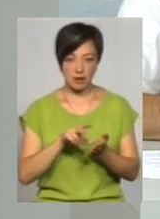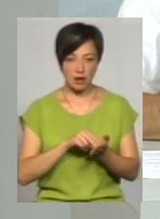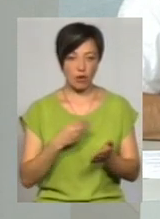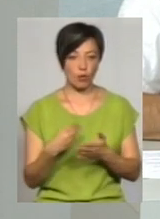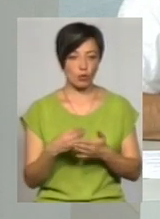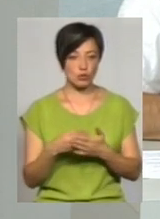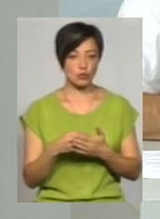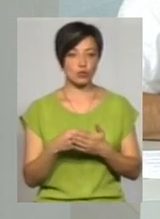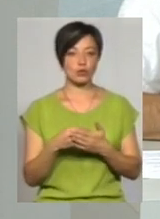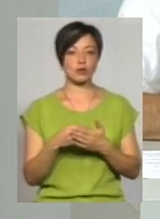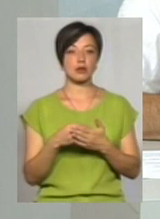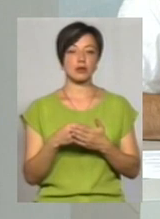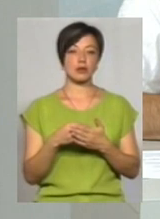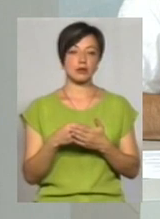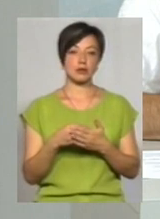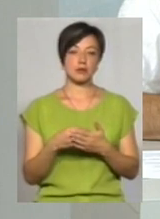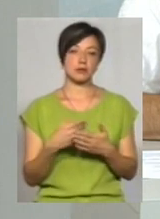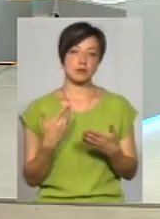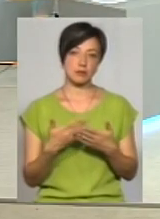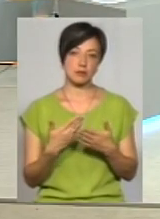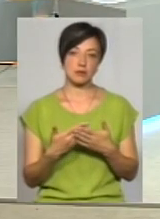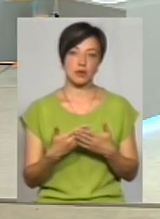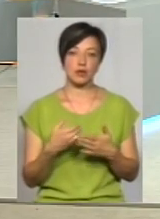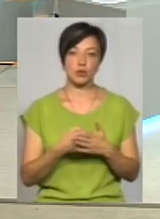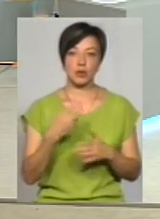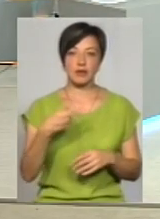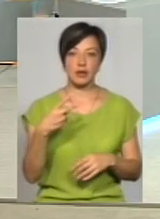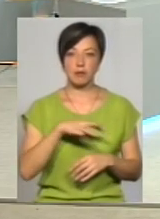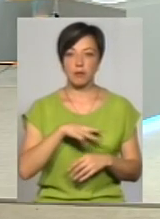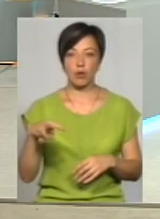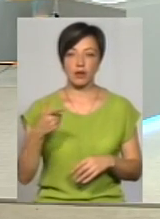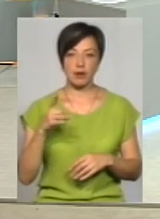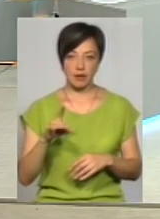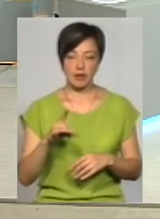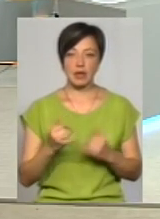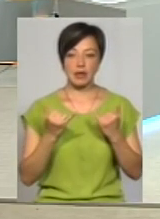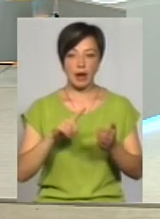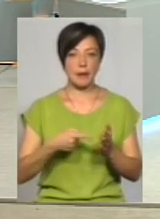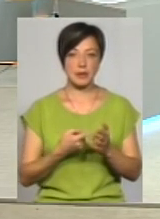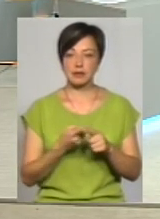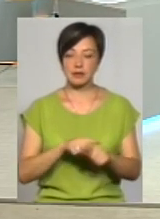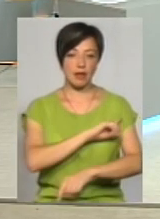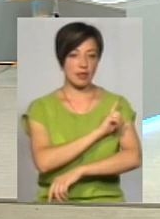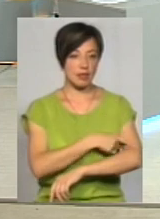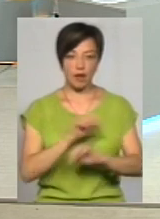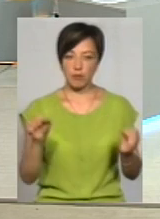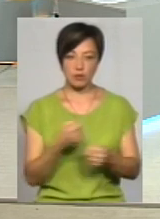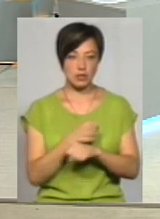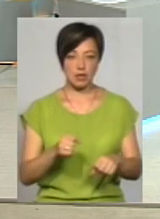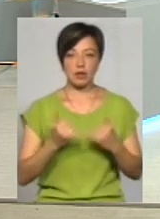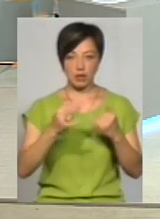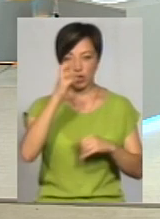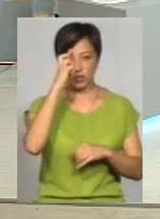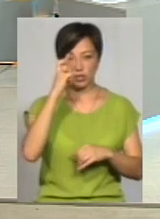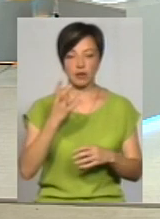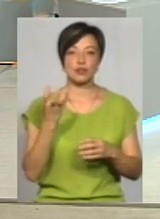коштує на наші кошти, якщо взяти до 20 мільйонів гривень. Для міста це непосильне, для держави